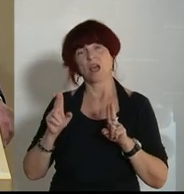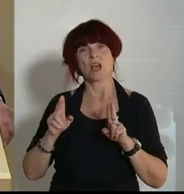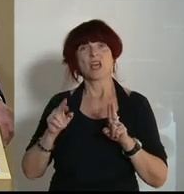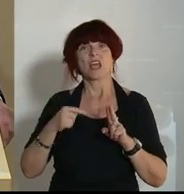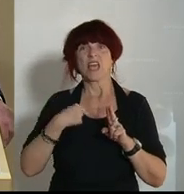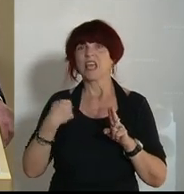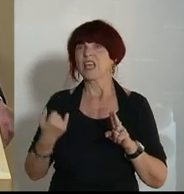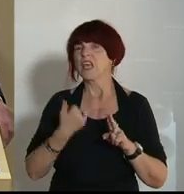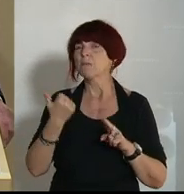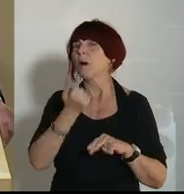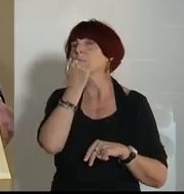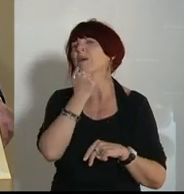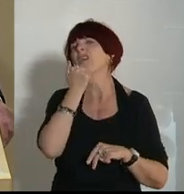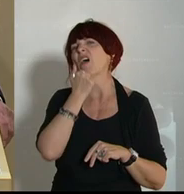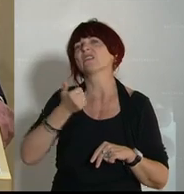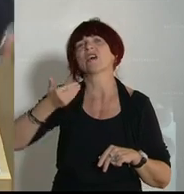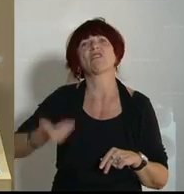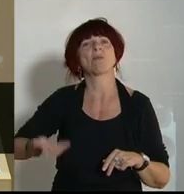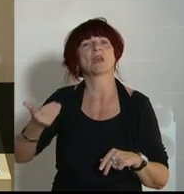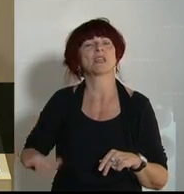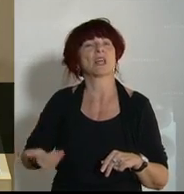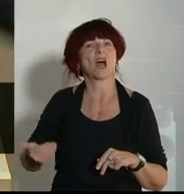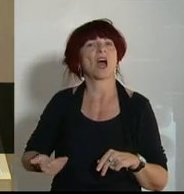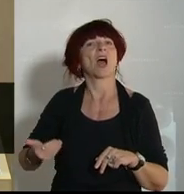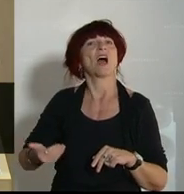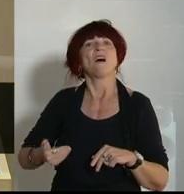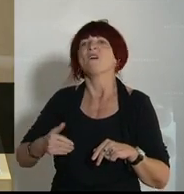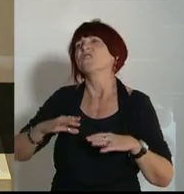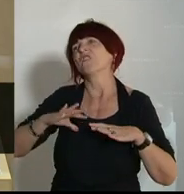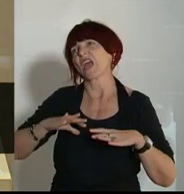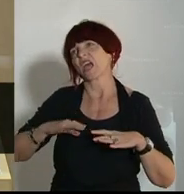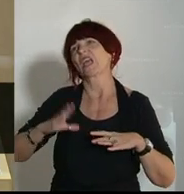privaten Vermieter von Ferienwohnungen zu sprechen komme.